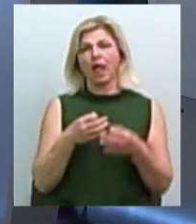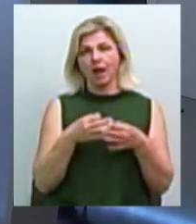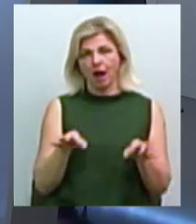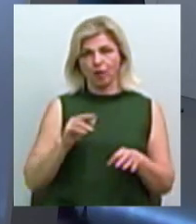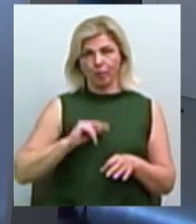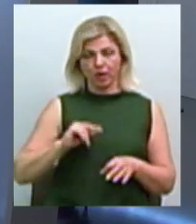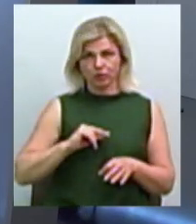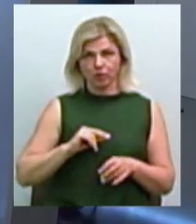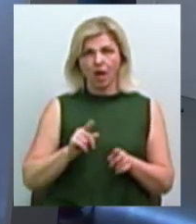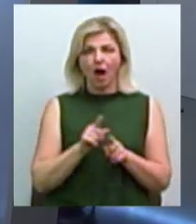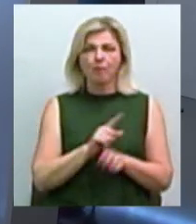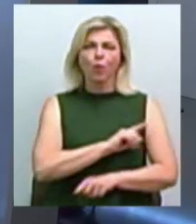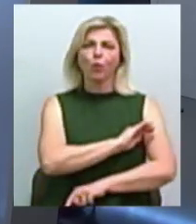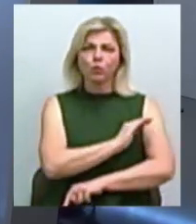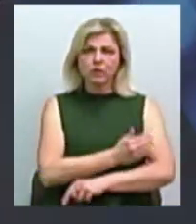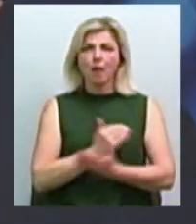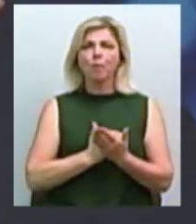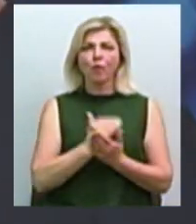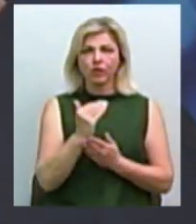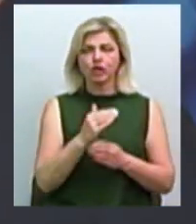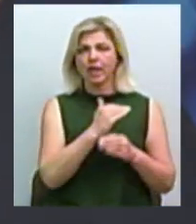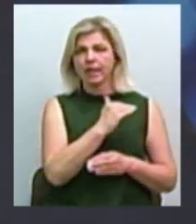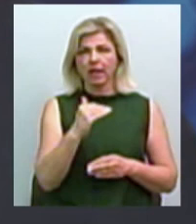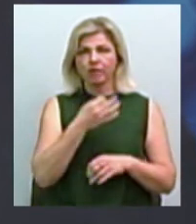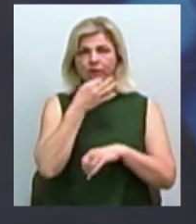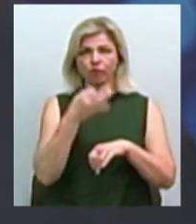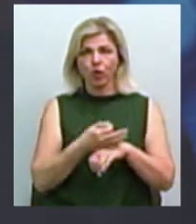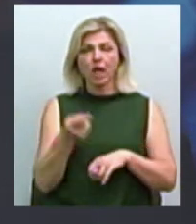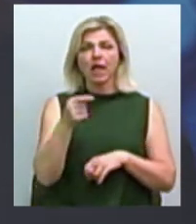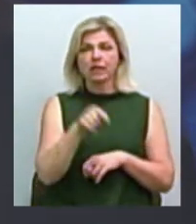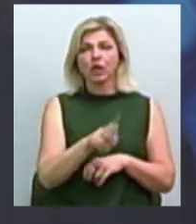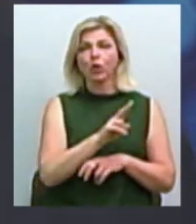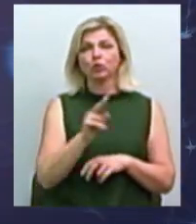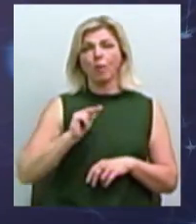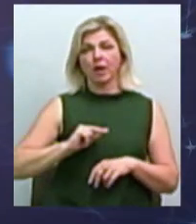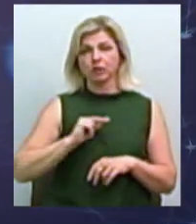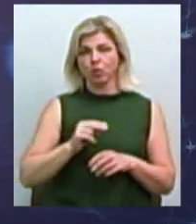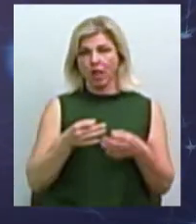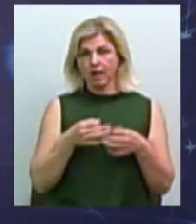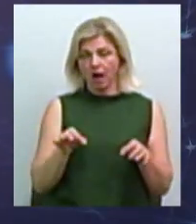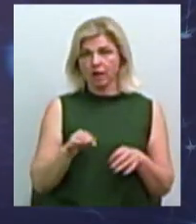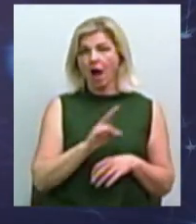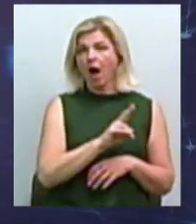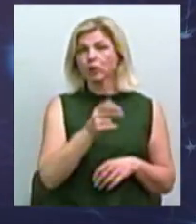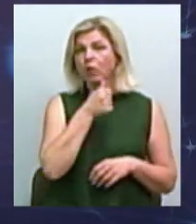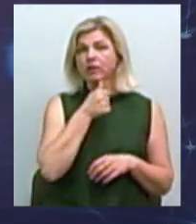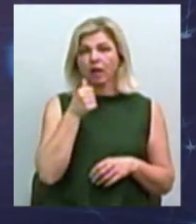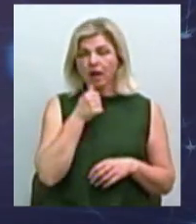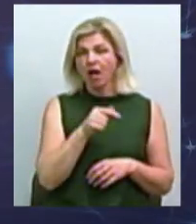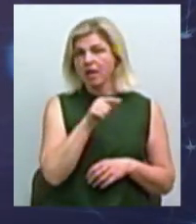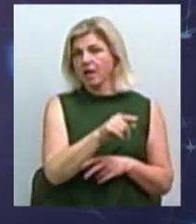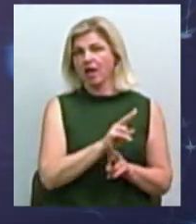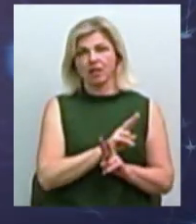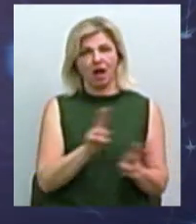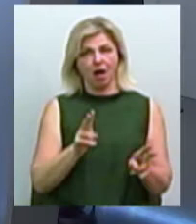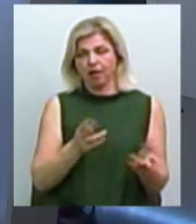Тобто підсилюється, підвищується рівень відповідальності тих, хто працює легально, але ті, хто нелегально працює, ті, хто ніяк не торкнеться.